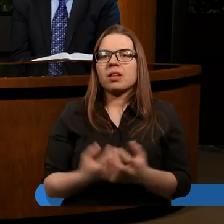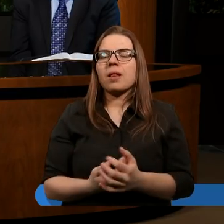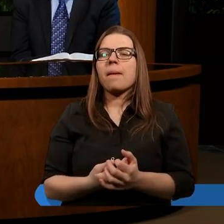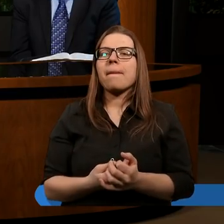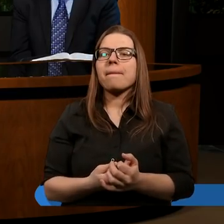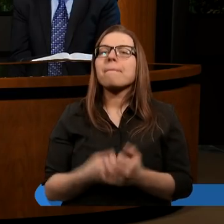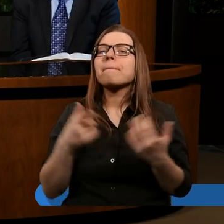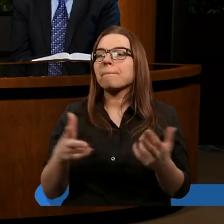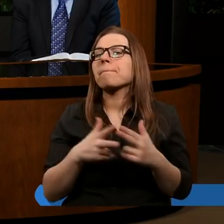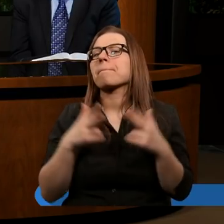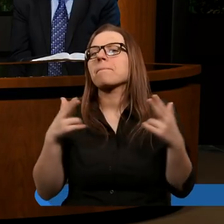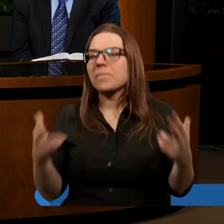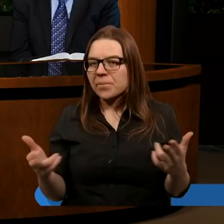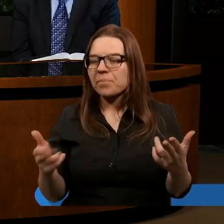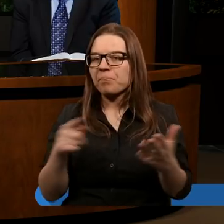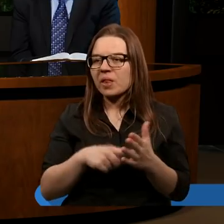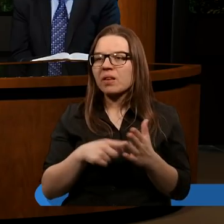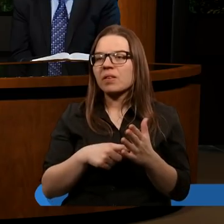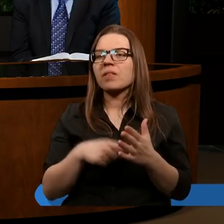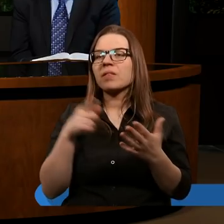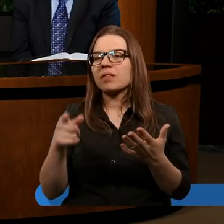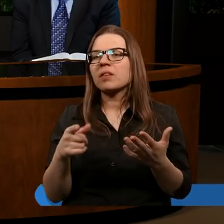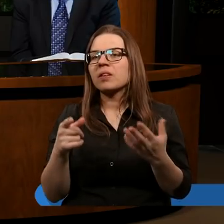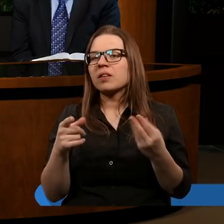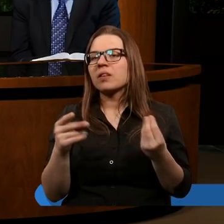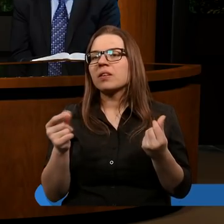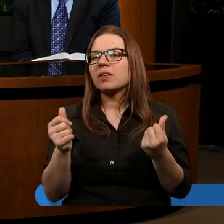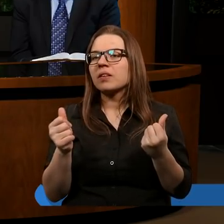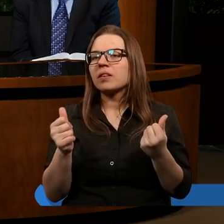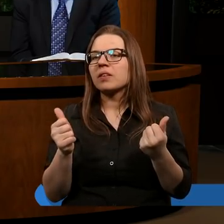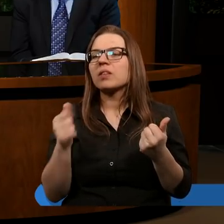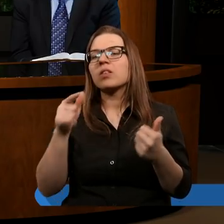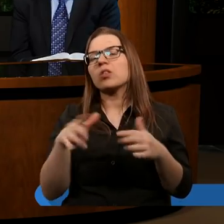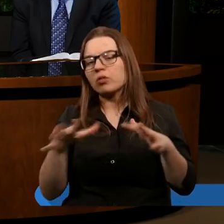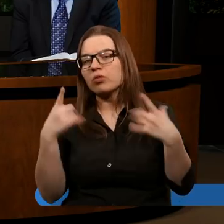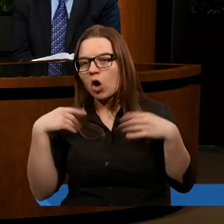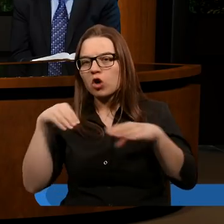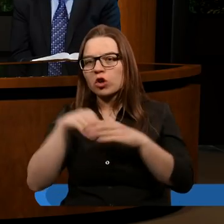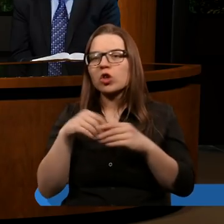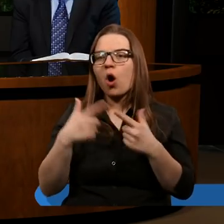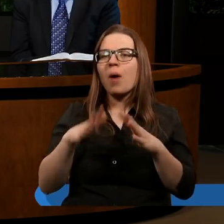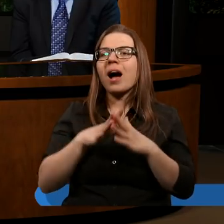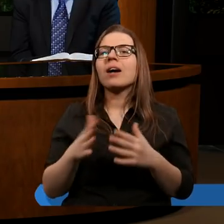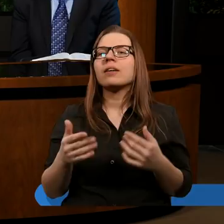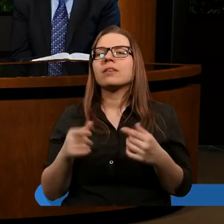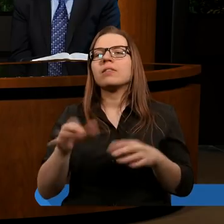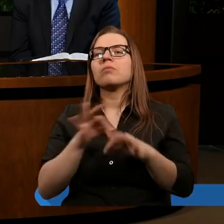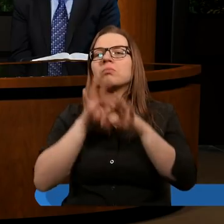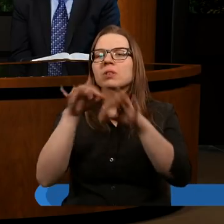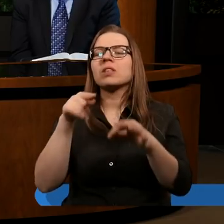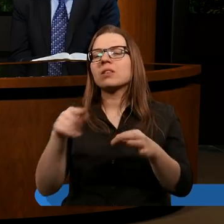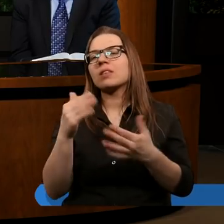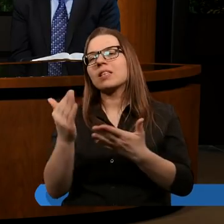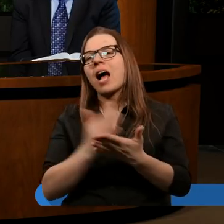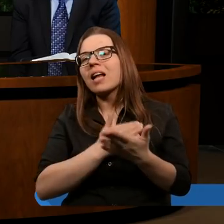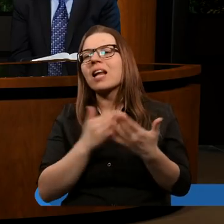No właśnie, ten okres jest okresem, kiedy pojawili się wiele ojców kościoła, którzy wprowadzili tak w